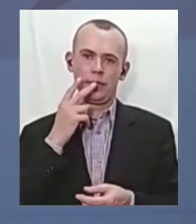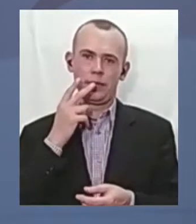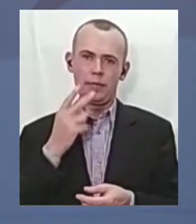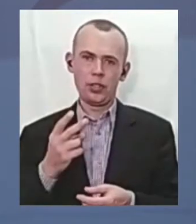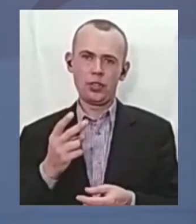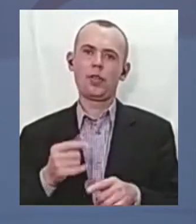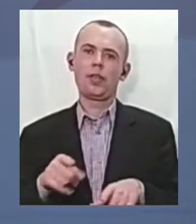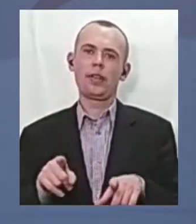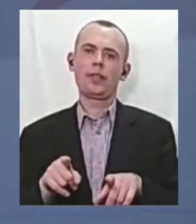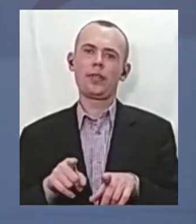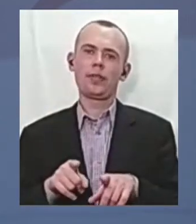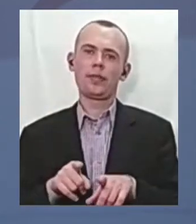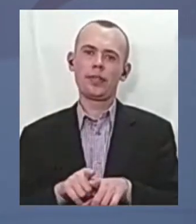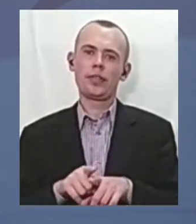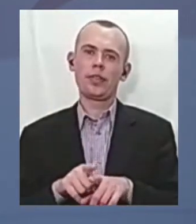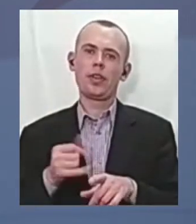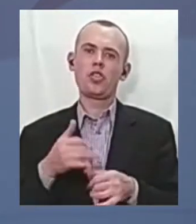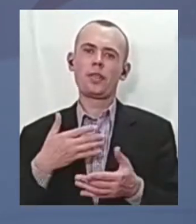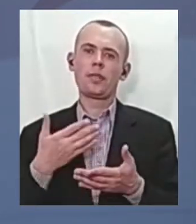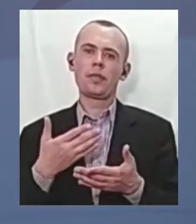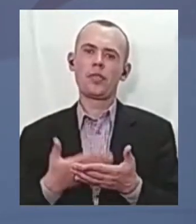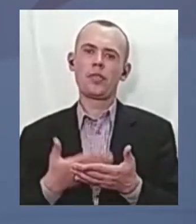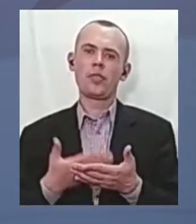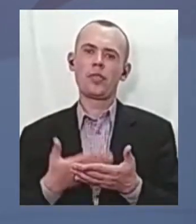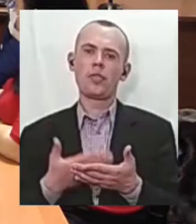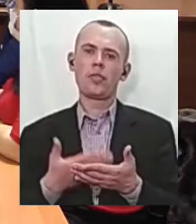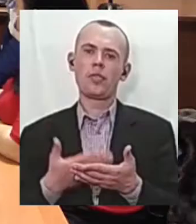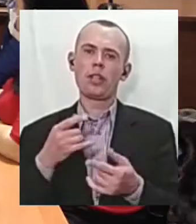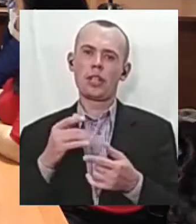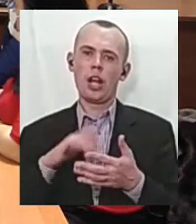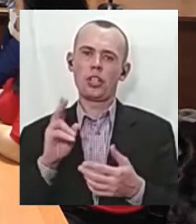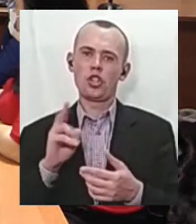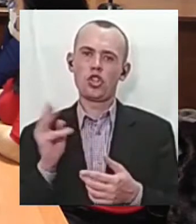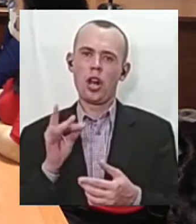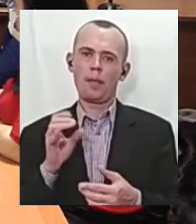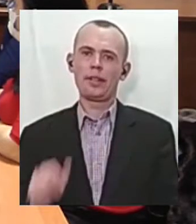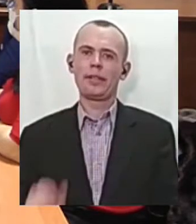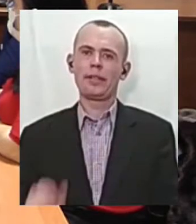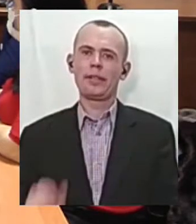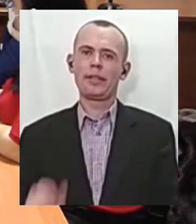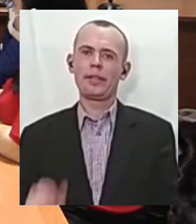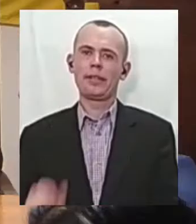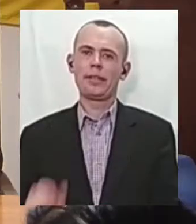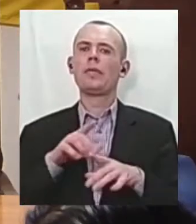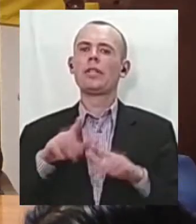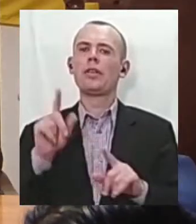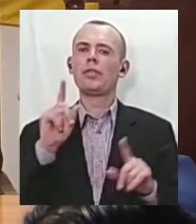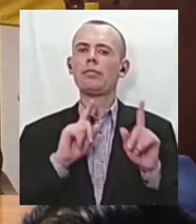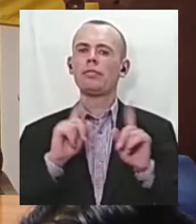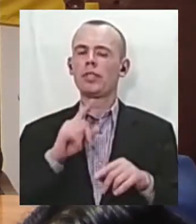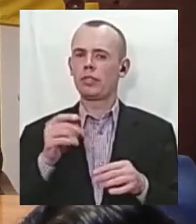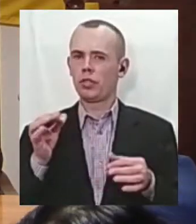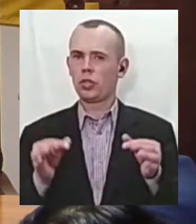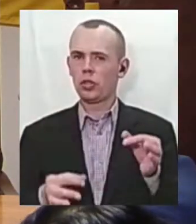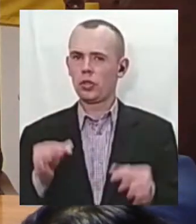проти нової експертизи. Чому, розкаже Христина Шкрябіна. Засідання в справі пожежі в дитячому таборі «Вікторія»